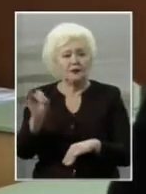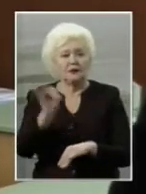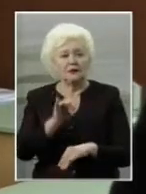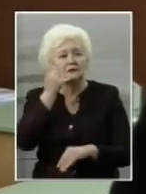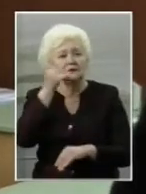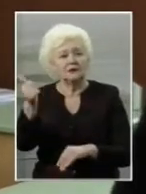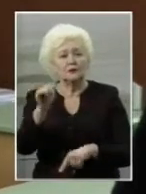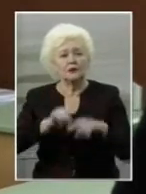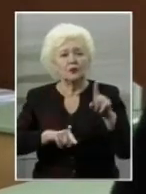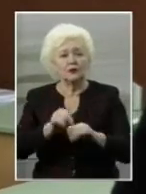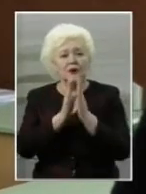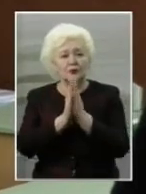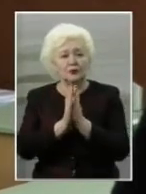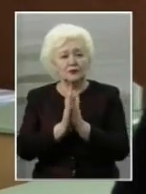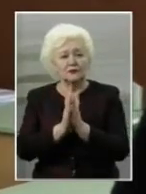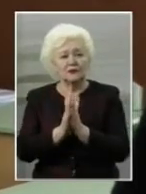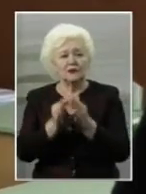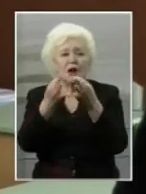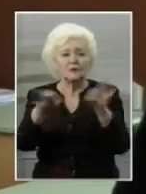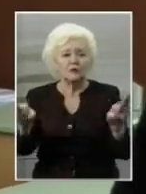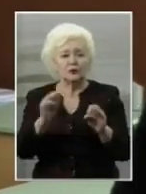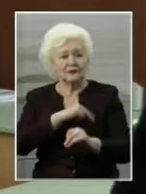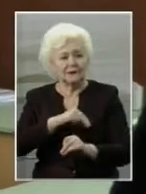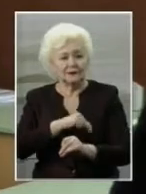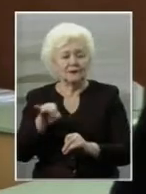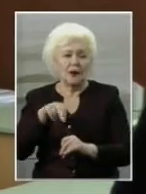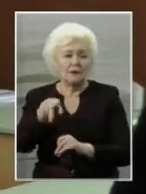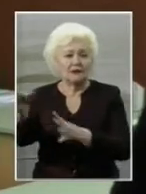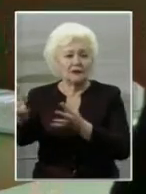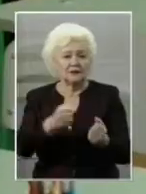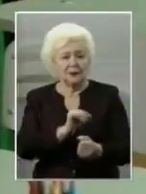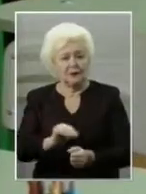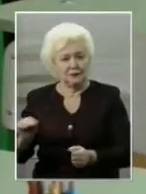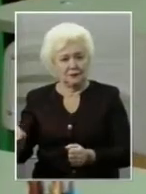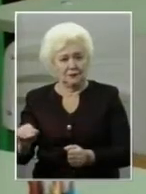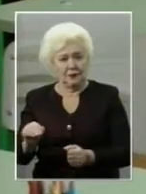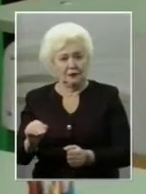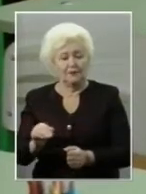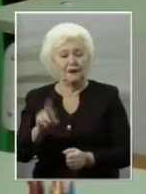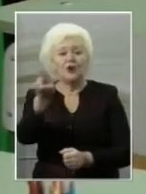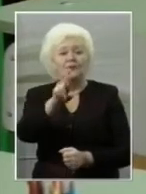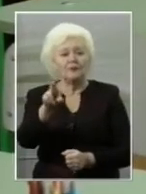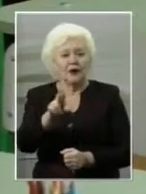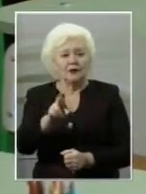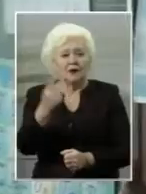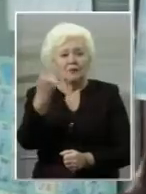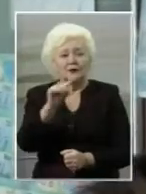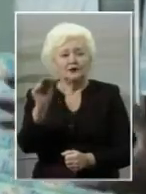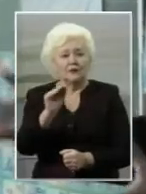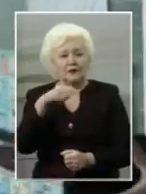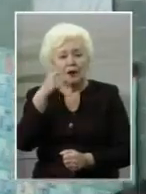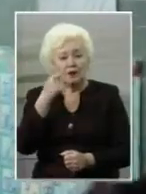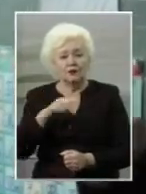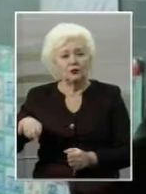телефонувала батькам, просила відпроситися з роботи прийти забрати дітей. У п'ятницю, 1 лютого,